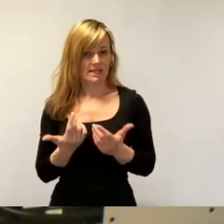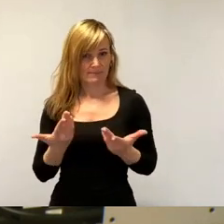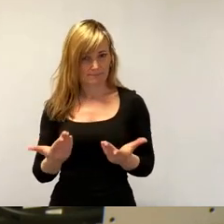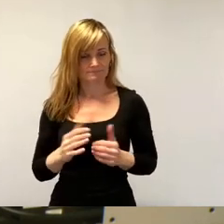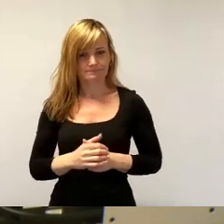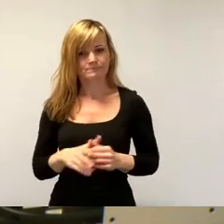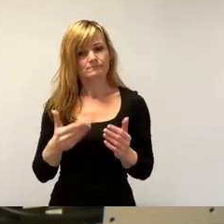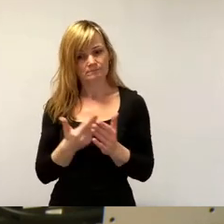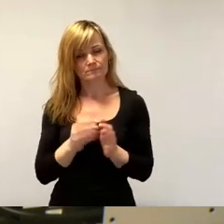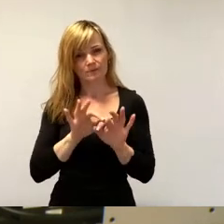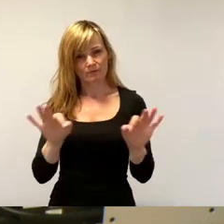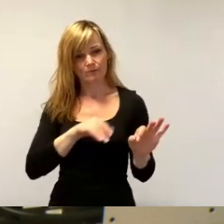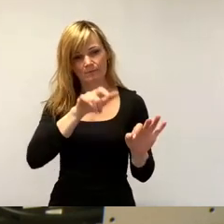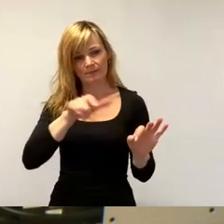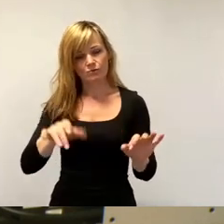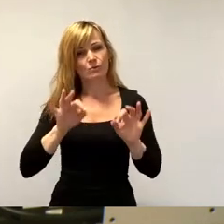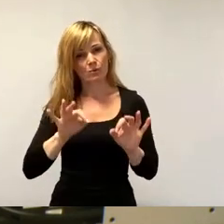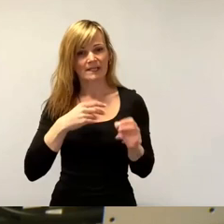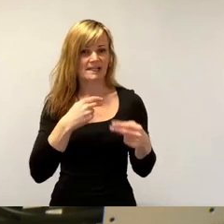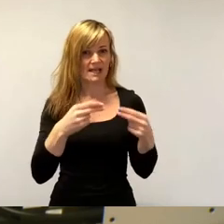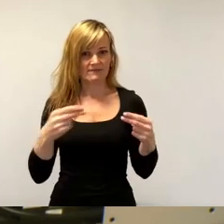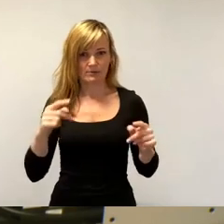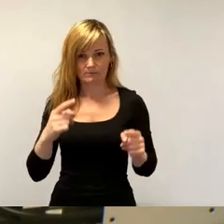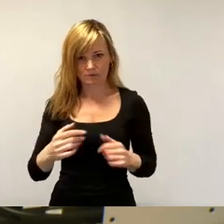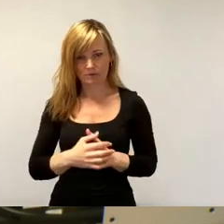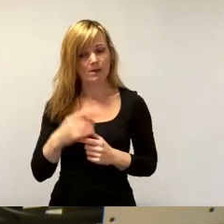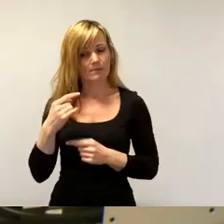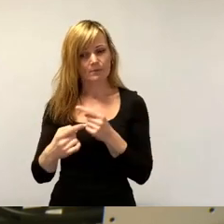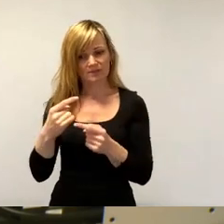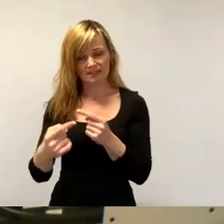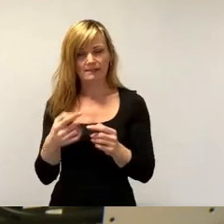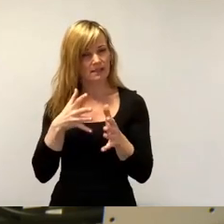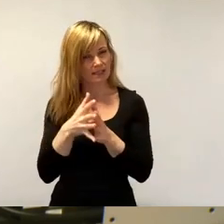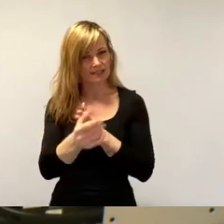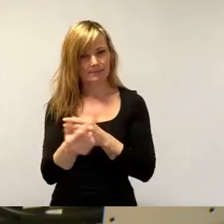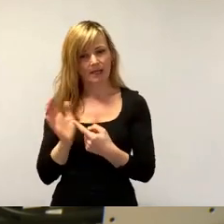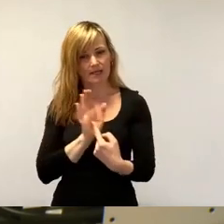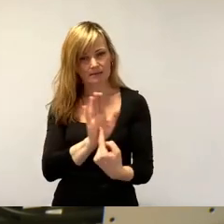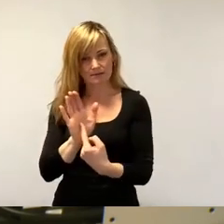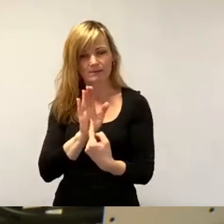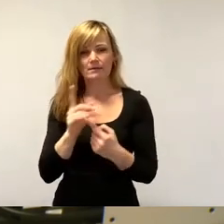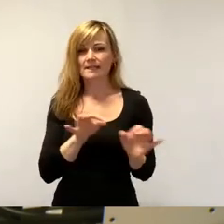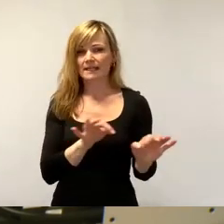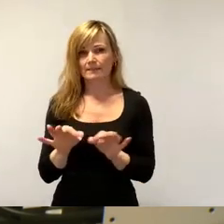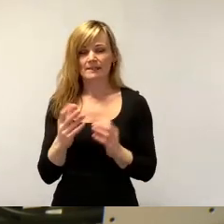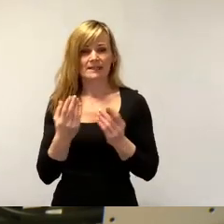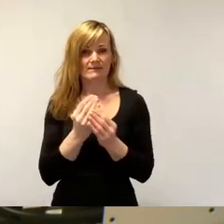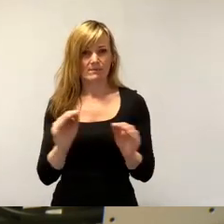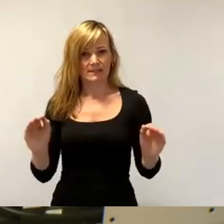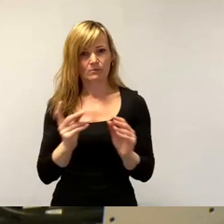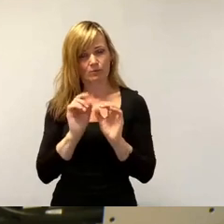Dresden ganz konkrete Antworten geben. Die Prozesse müssen transparent gemacht werden und regelmäßige Informationen stattfinden.